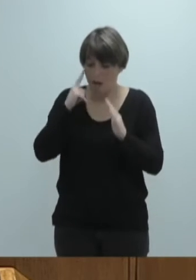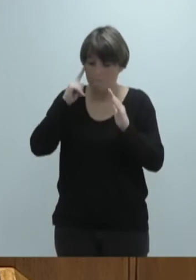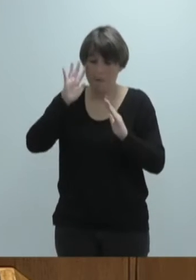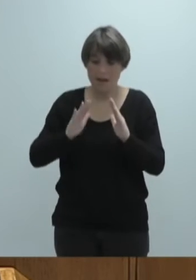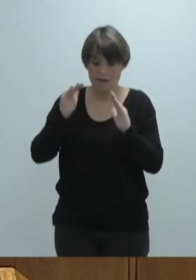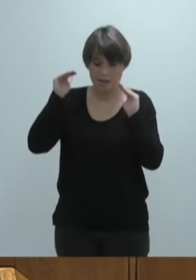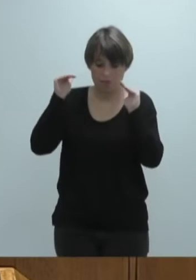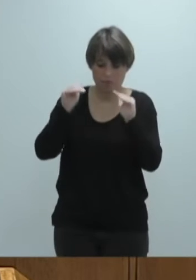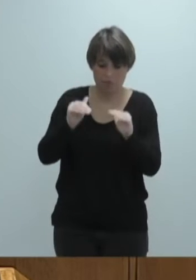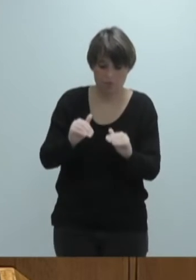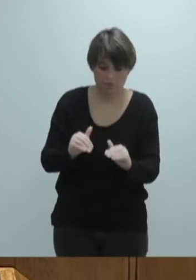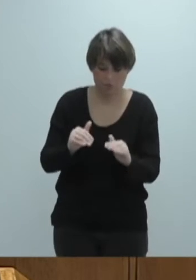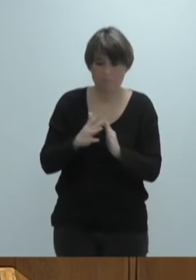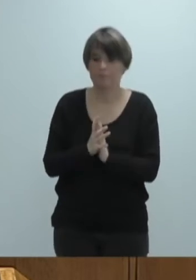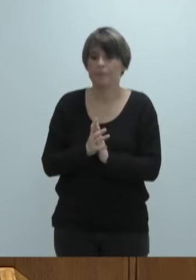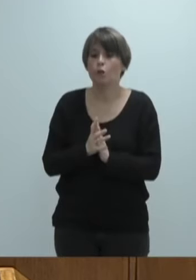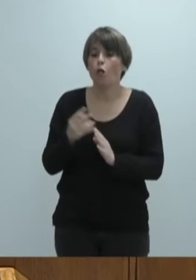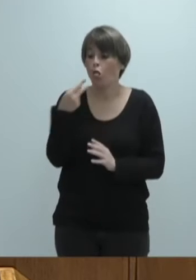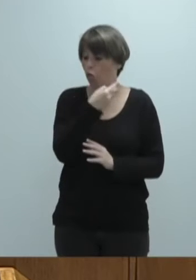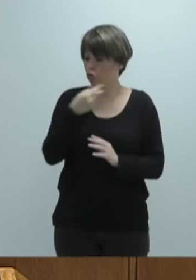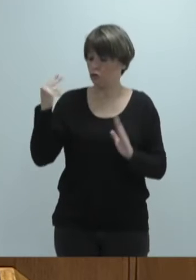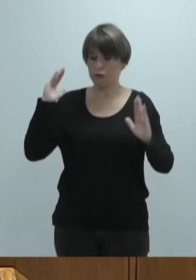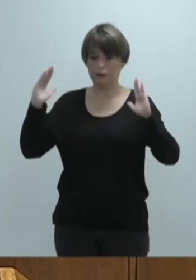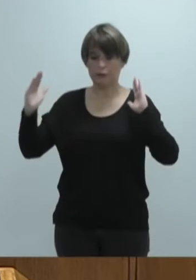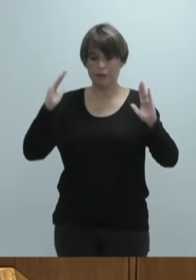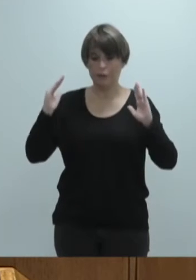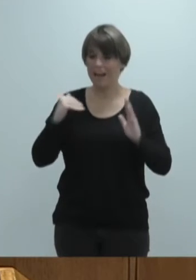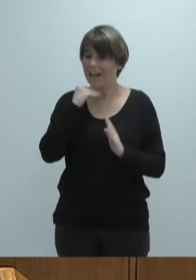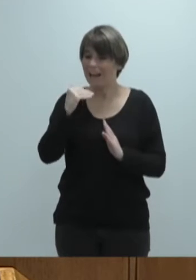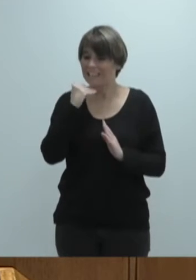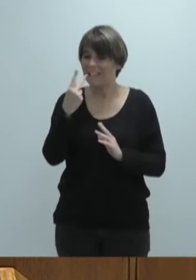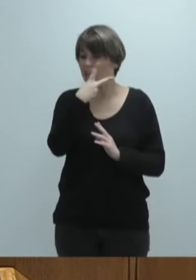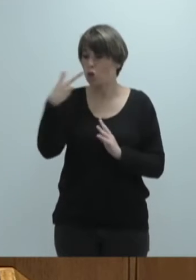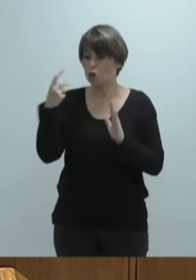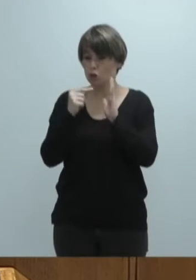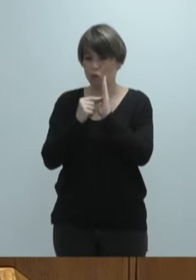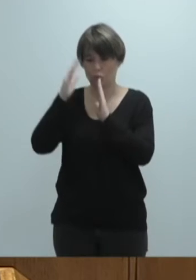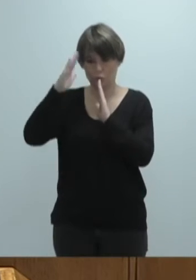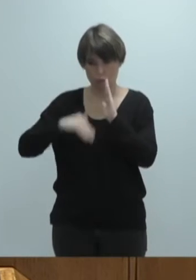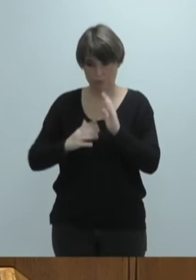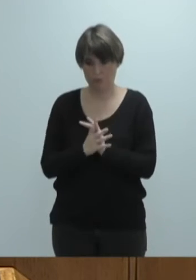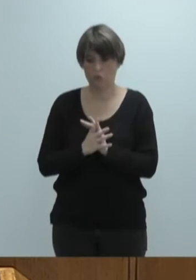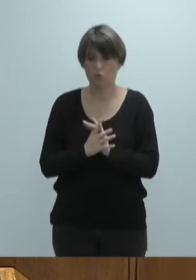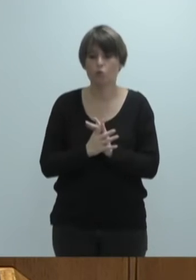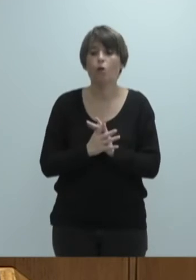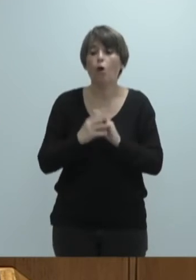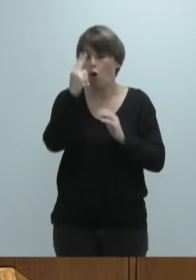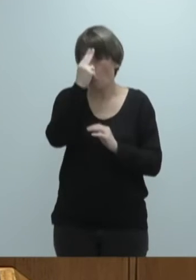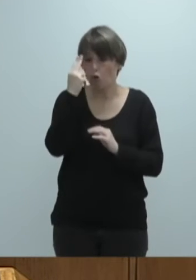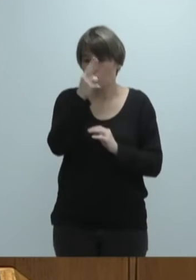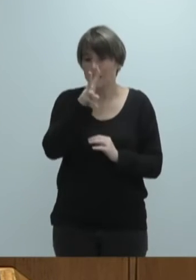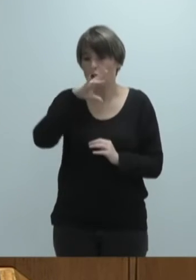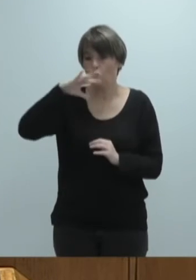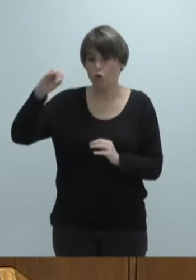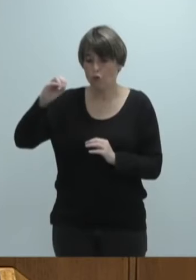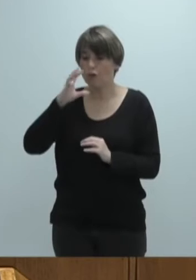aztetan ia berreun puntu jaitstea lortu dugu. Zioetako hoen okupazioa bostetik irugarren agertokian dago, eta